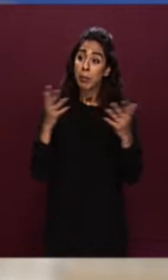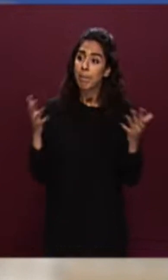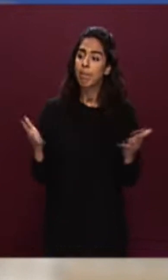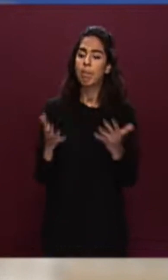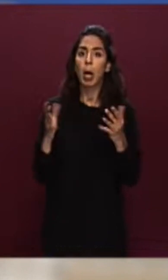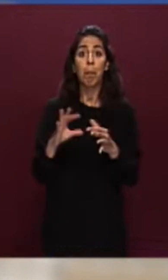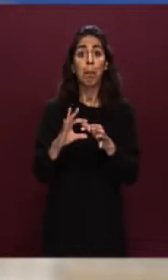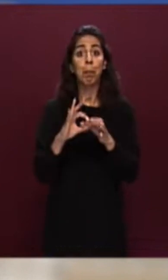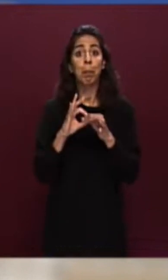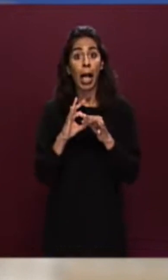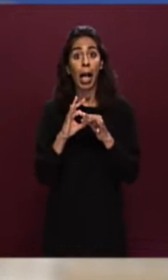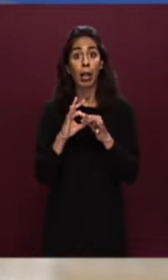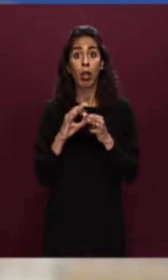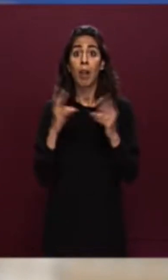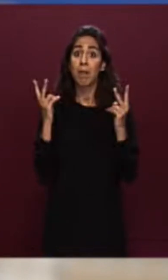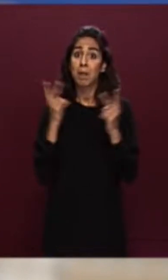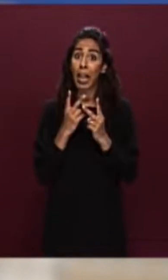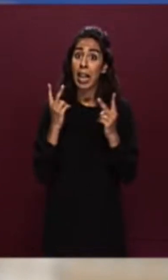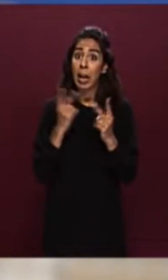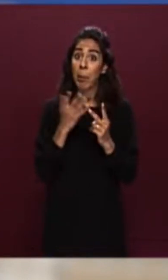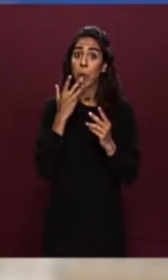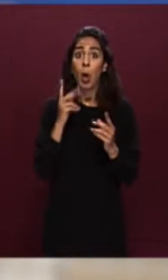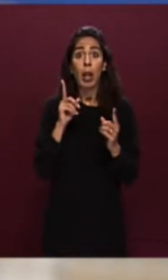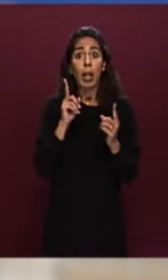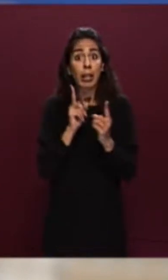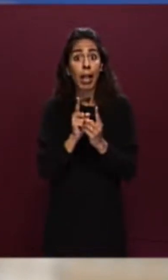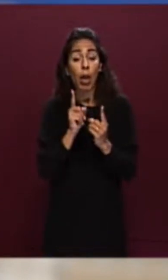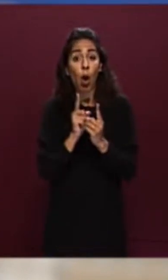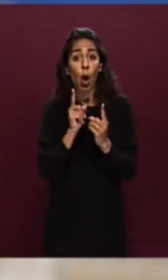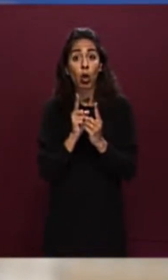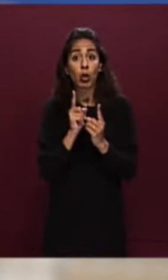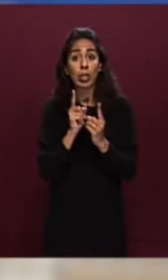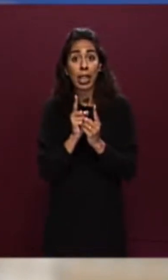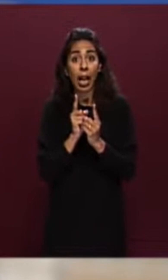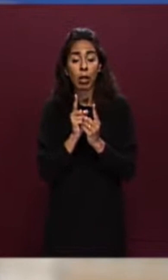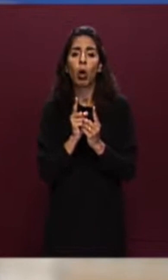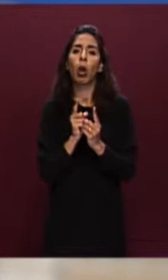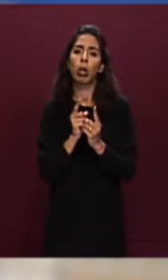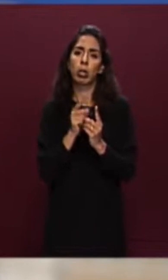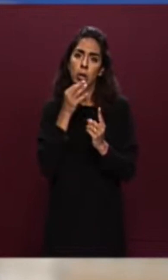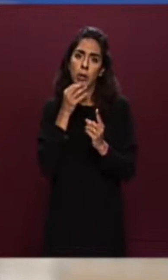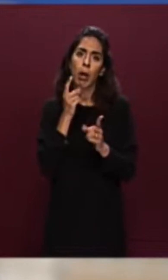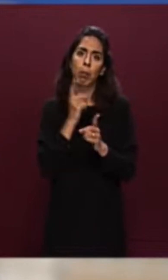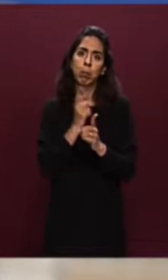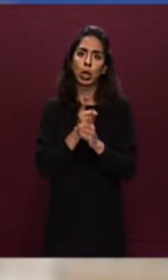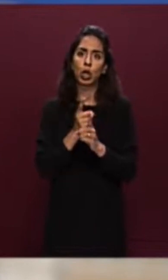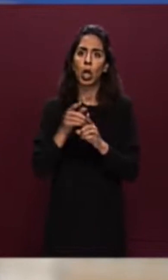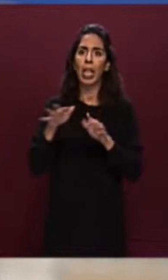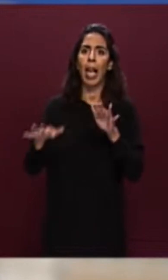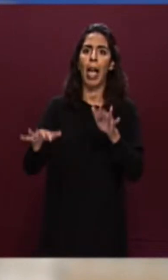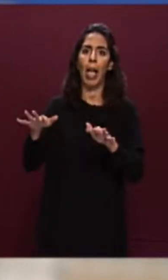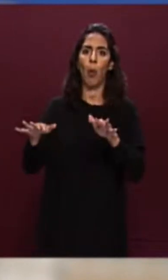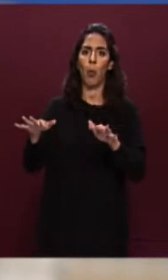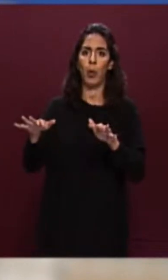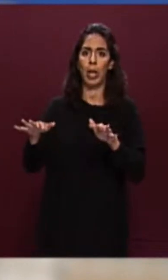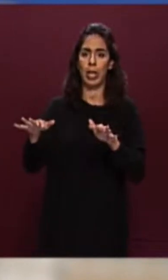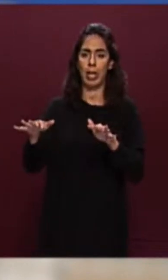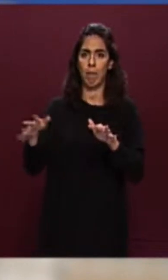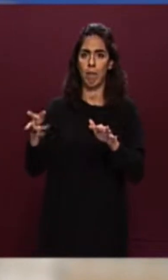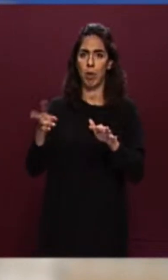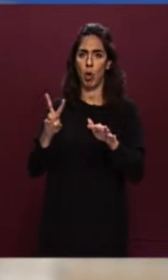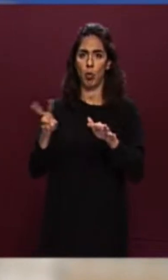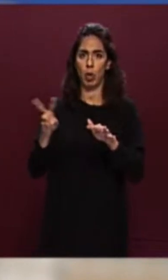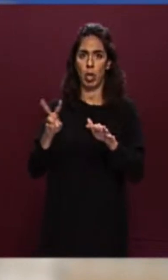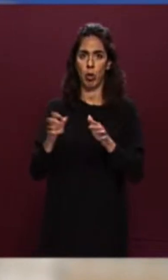apertura negoziale tra le parti, sia mantenere equilibrio tra le stesse. E cioè lo